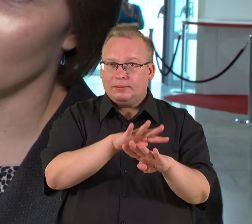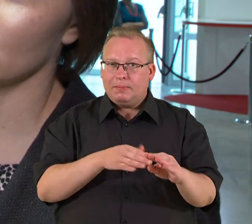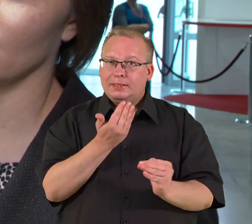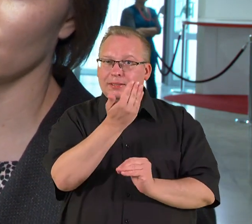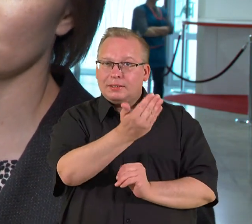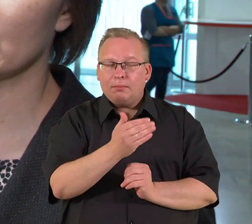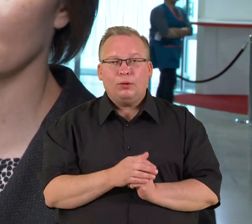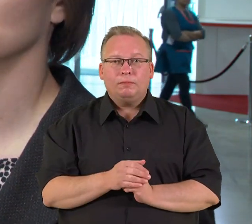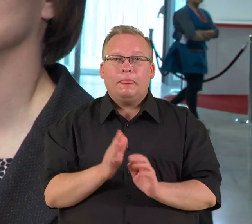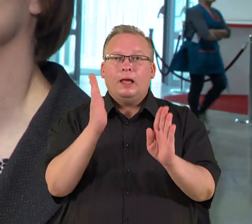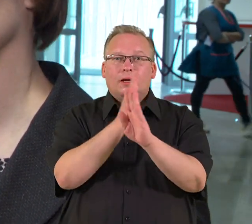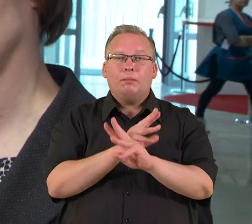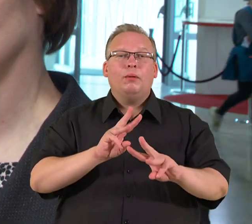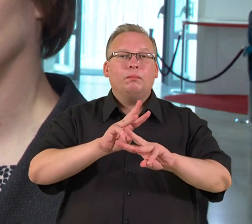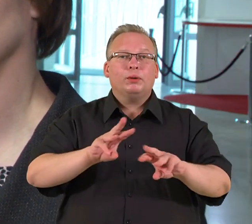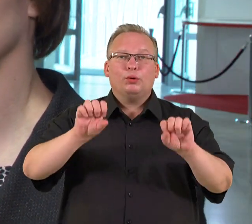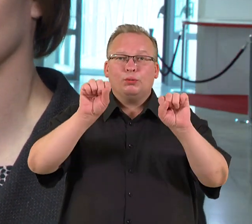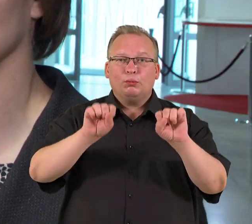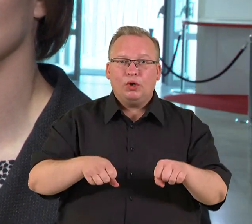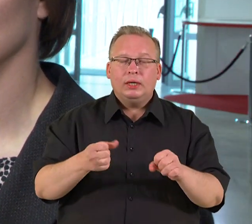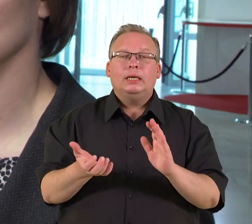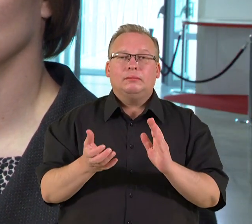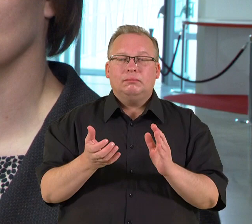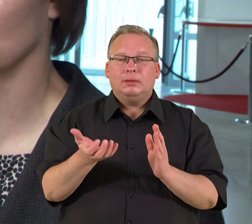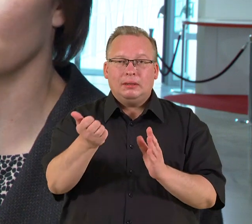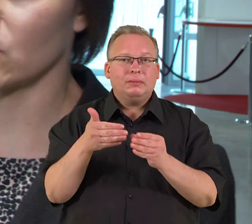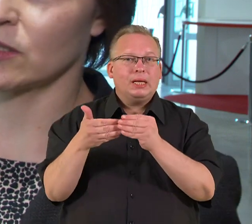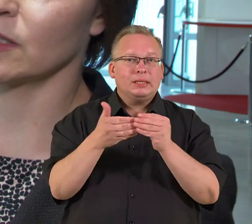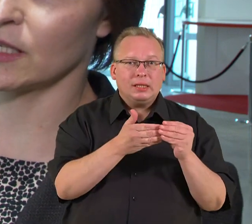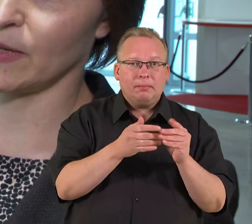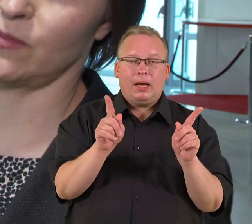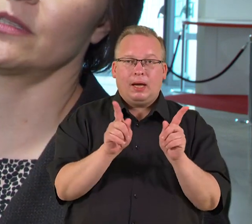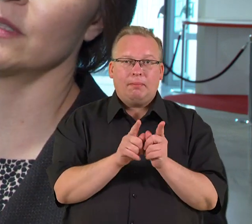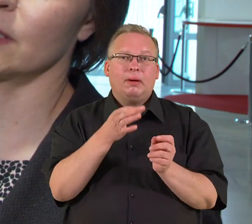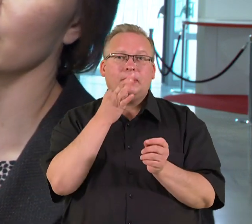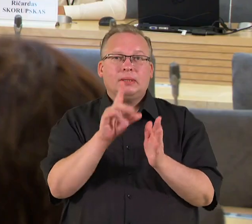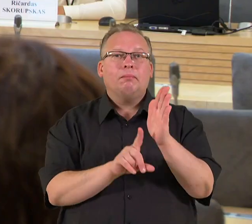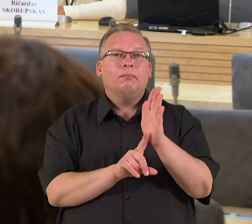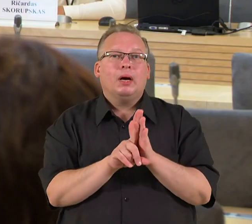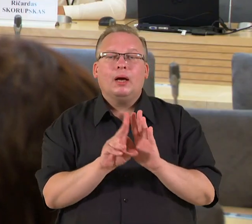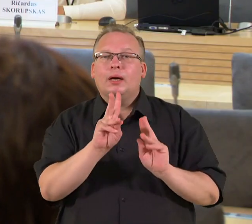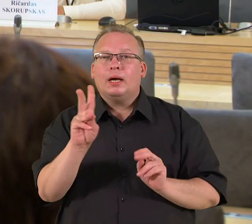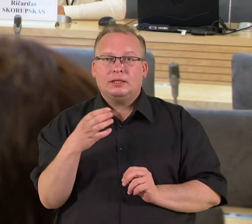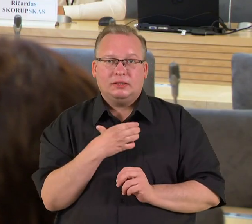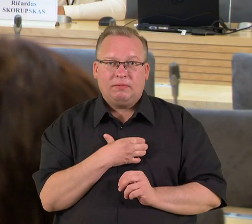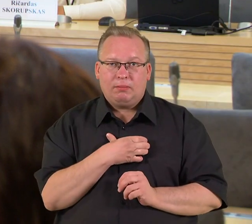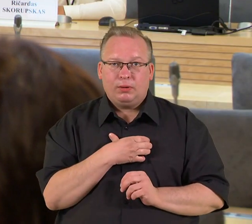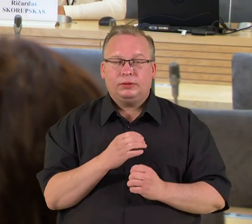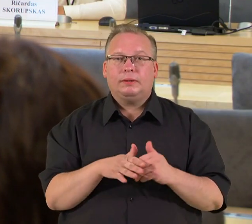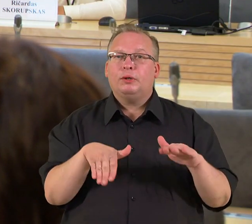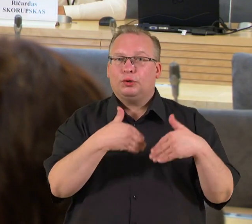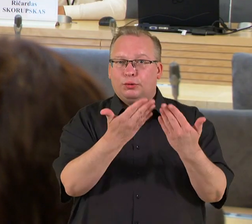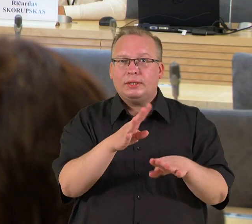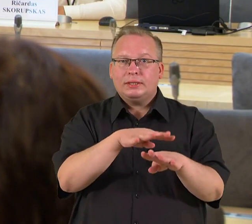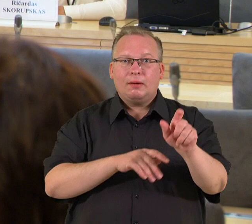kveičiausimą aplinkos ministerijai, kuriai galėtų jimtis liderystės, vis dėl to tas nubriežti gairės bent pradinės ir atnešti Seimo nariams